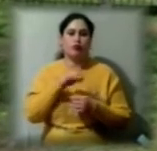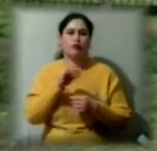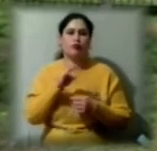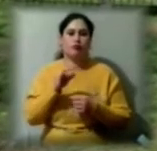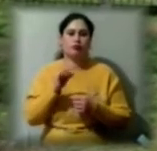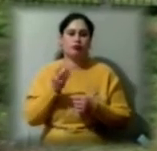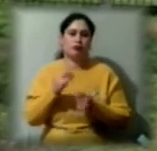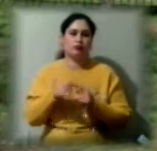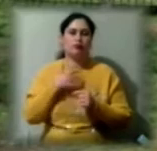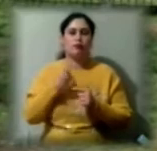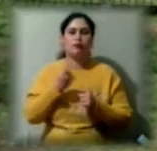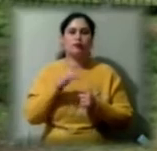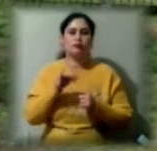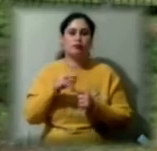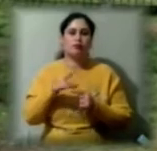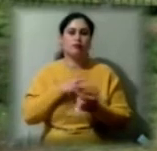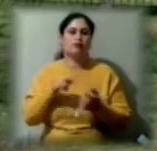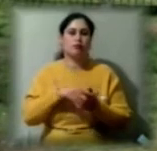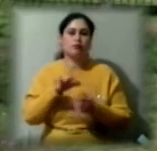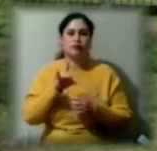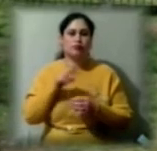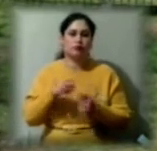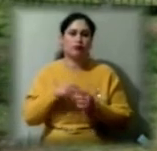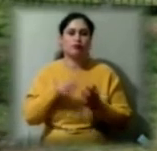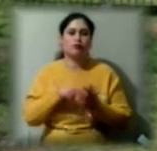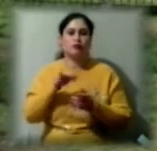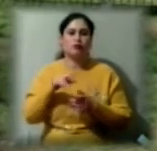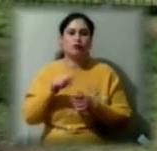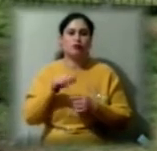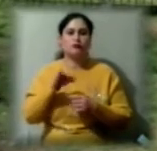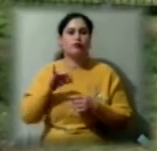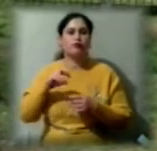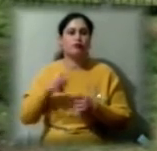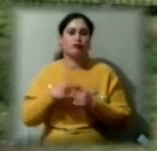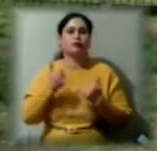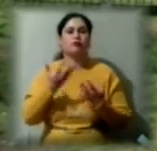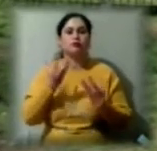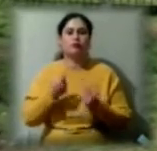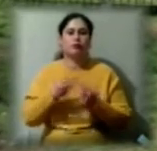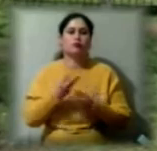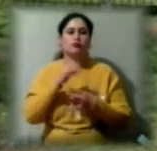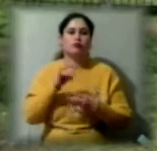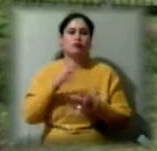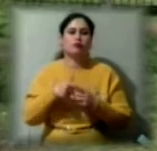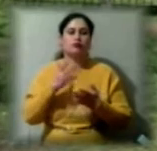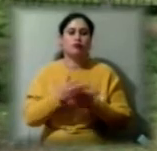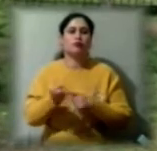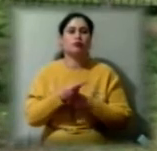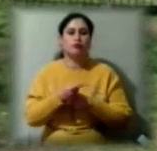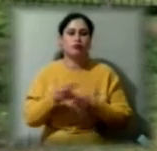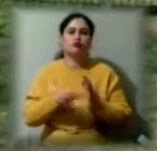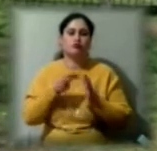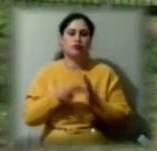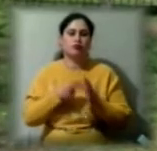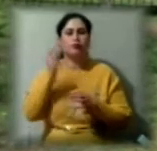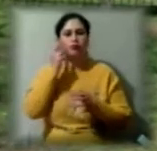перші гідранти були встановлені в Криму, в місті Ялта, в Сімферополі. На сьогоднішній день пожежні гідранти є у Тернополі, в Черкасах, у Києві і